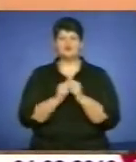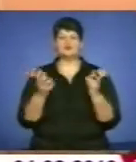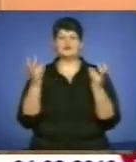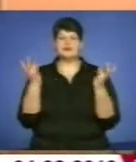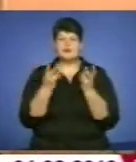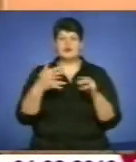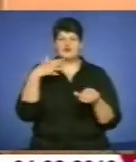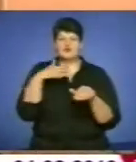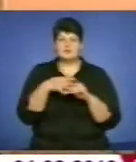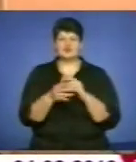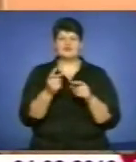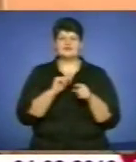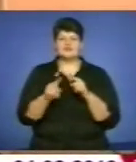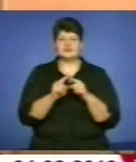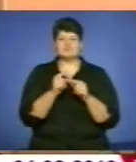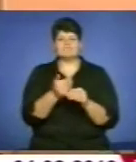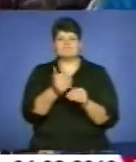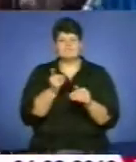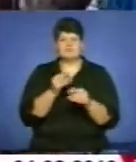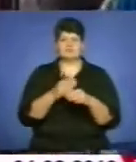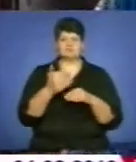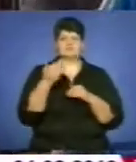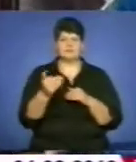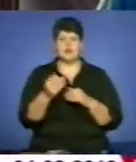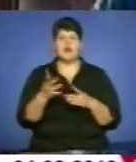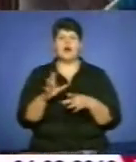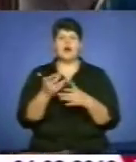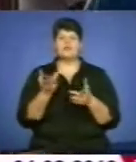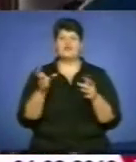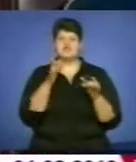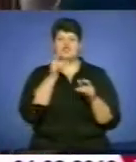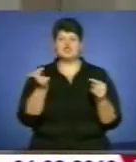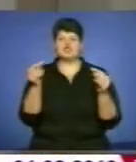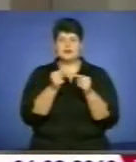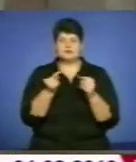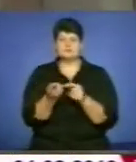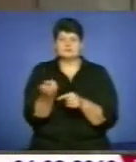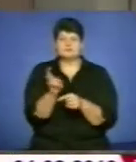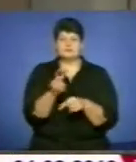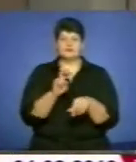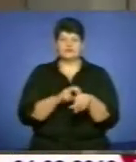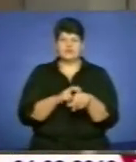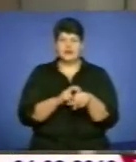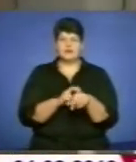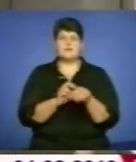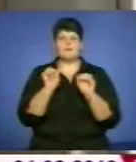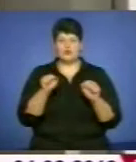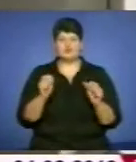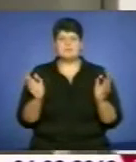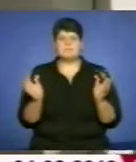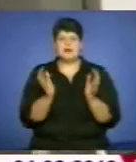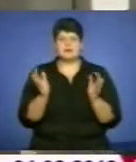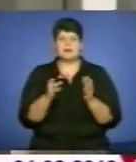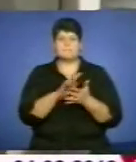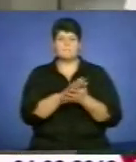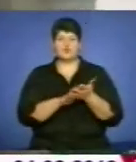що попередити недугу краще, аніж її лікувати. Адже вчасний візит до лікаря і здоровий спосіб життя можуть зберегти або продовжити